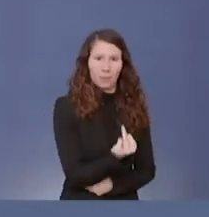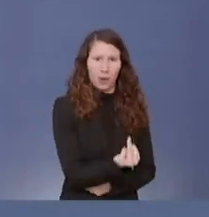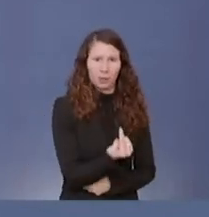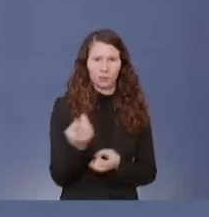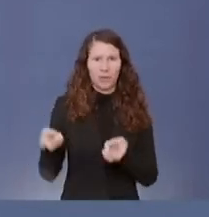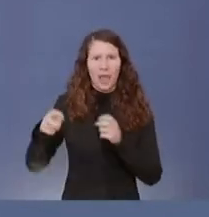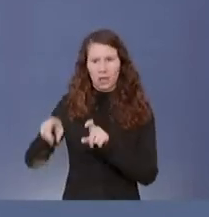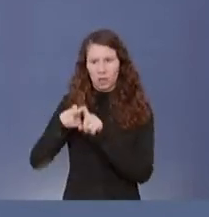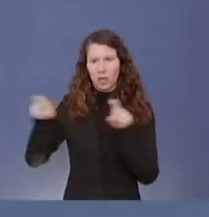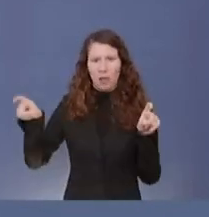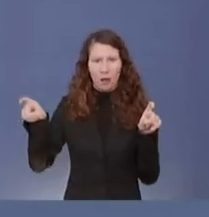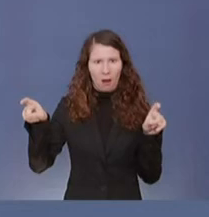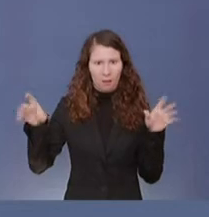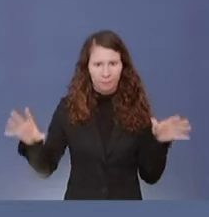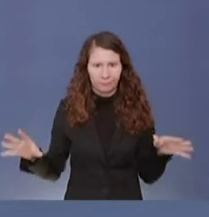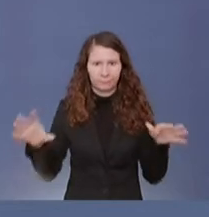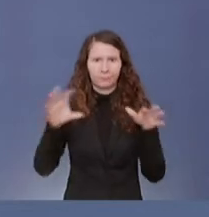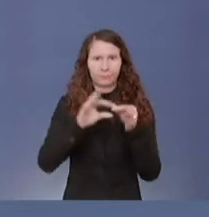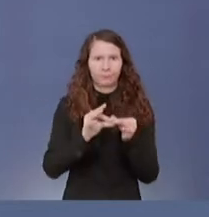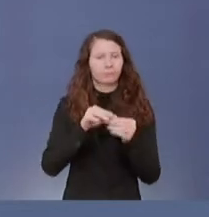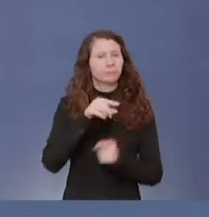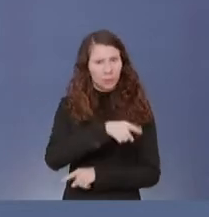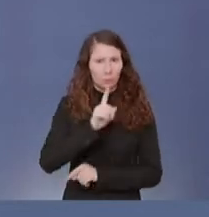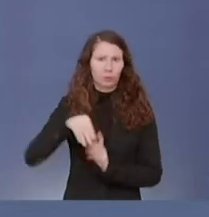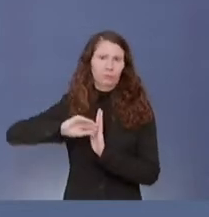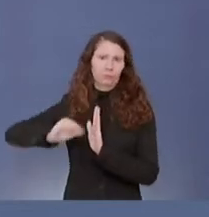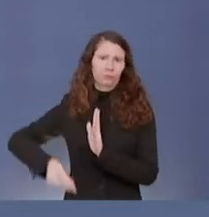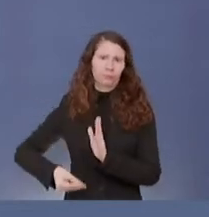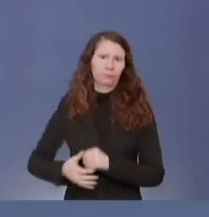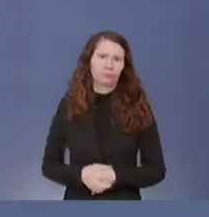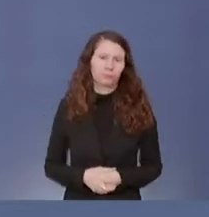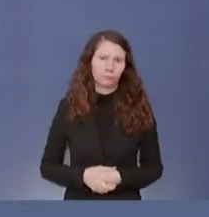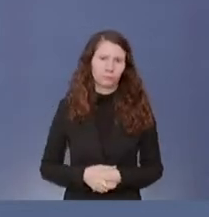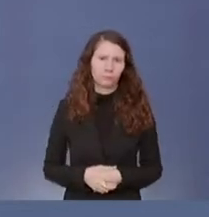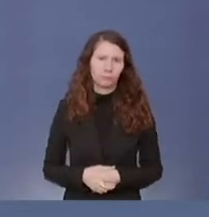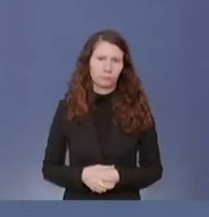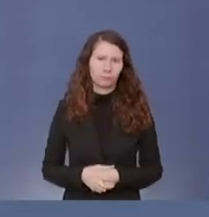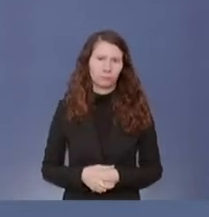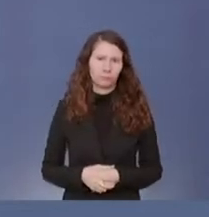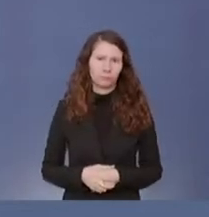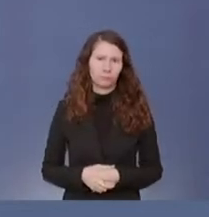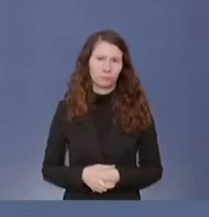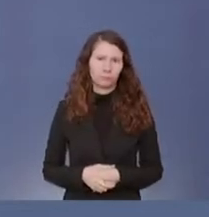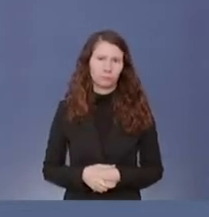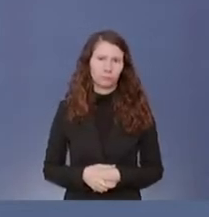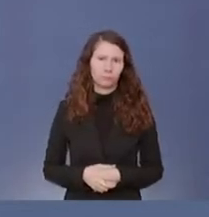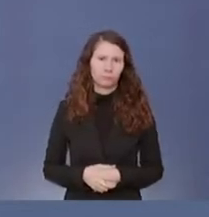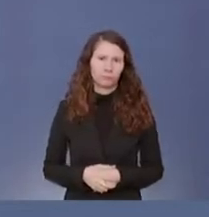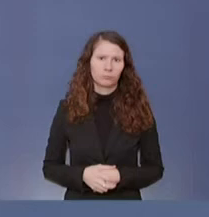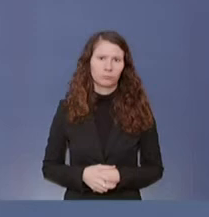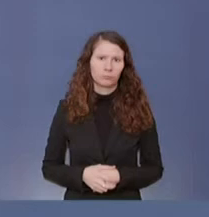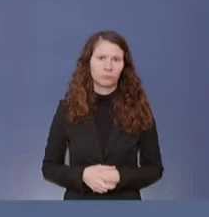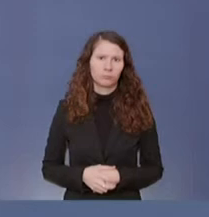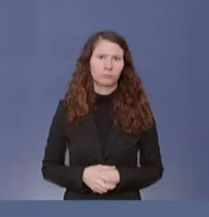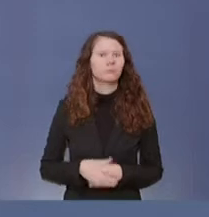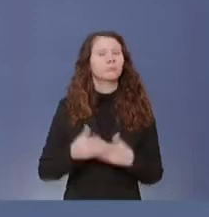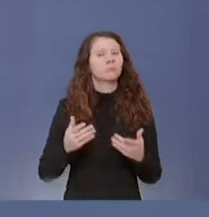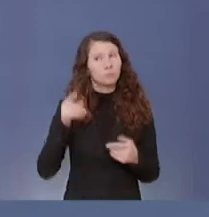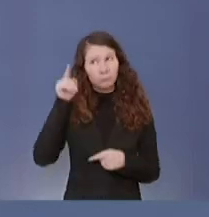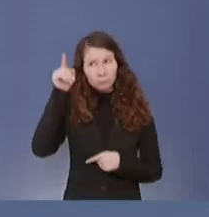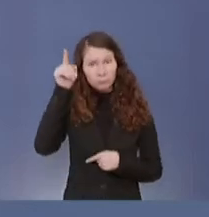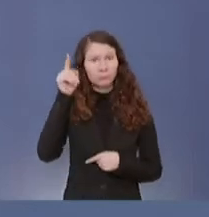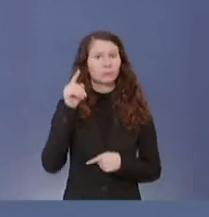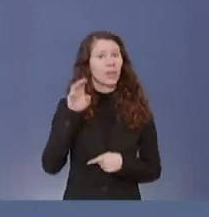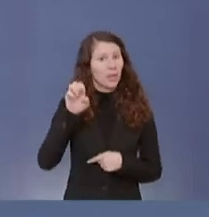Herstellern abschließen. Aber durch dieses gesammelte Verhandeln für alle